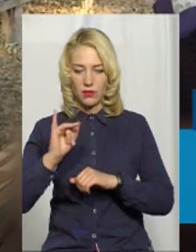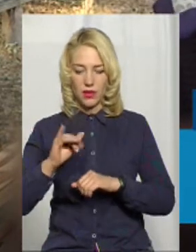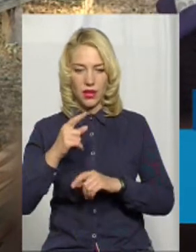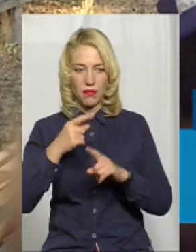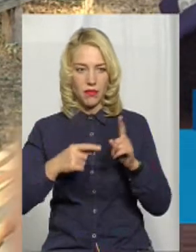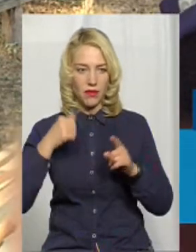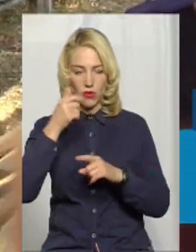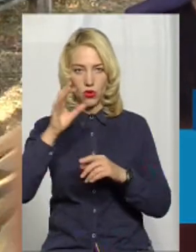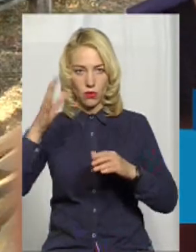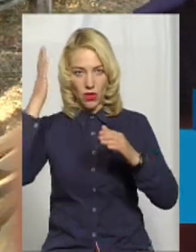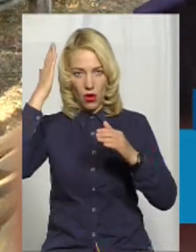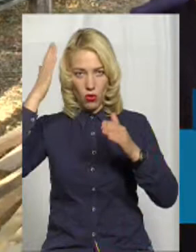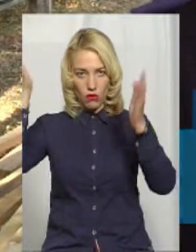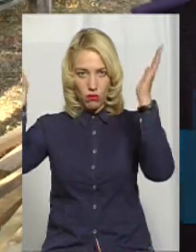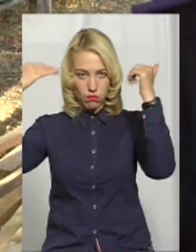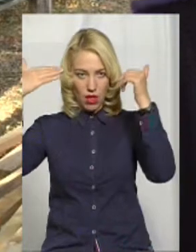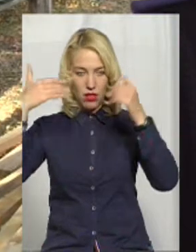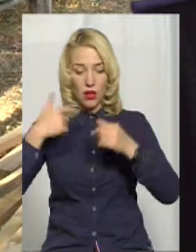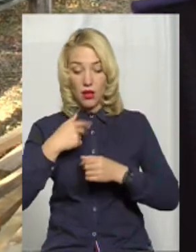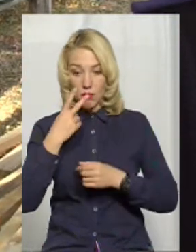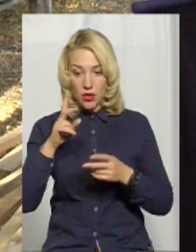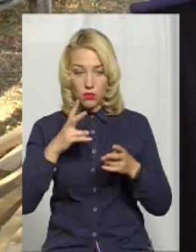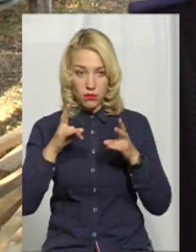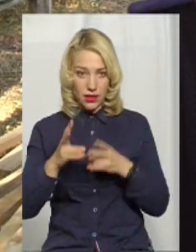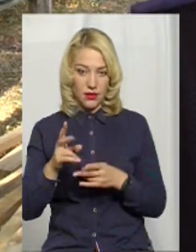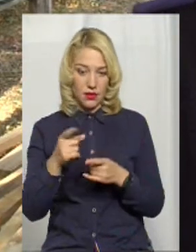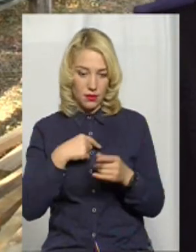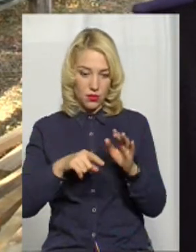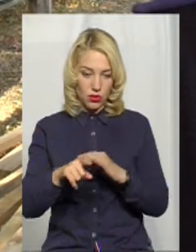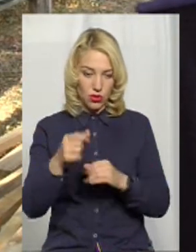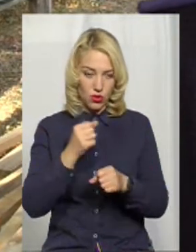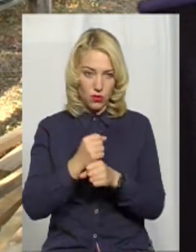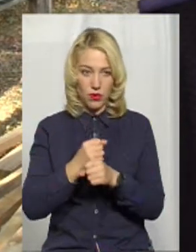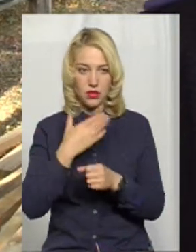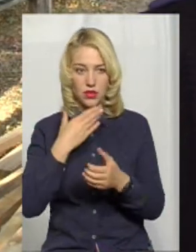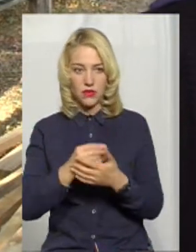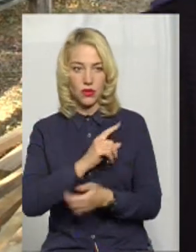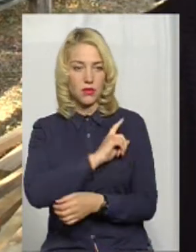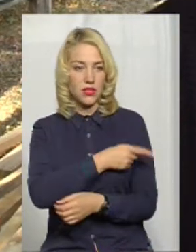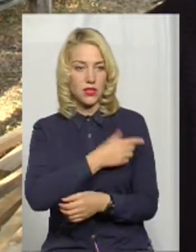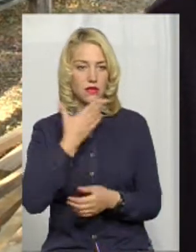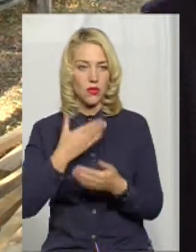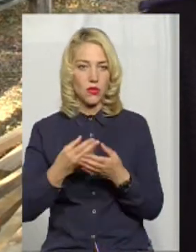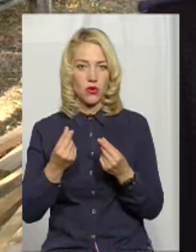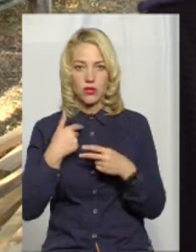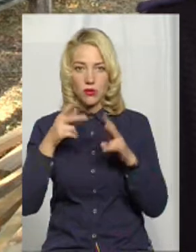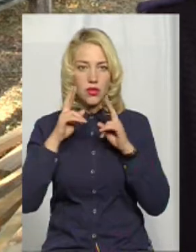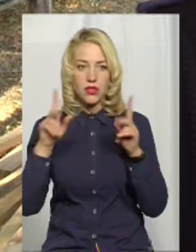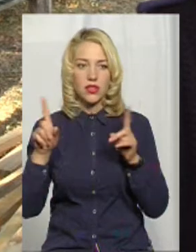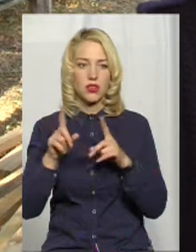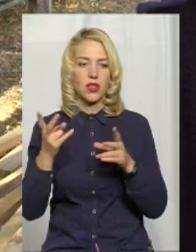воно б все нам впало на голову. Ми тут бачимо, що в біда, і ми його починаємо робити своїми коштами, своїми силами. Ми ж не знали, що треба робити,